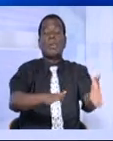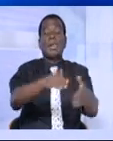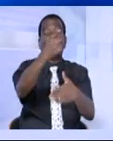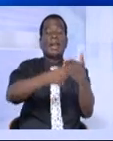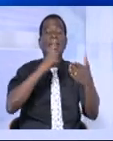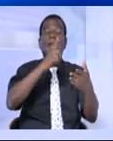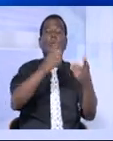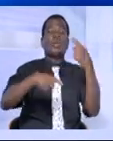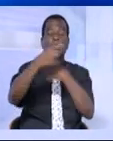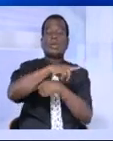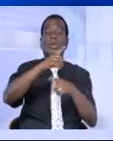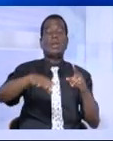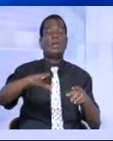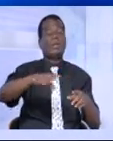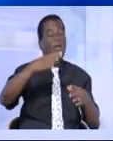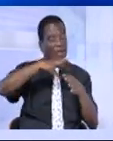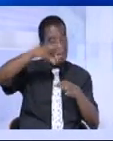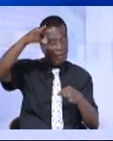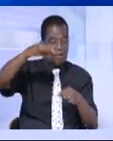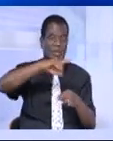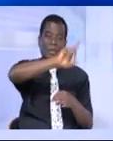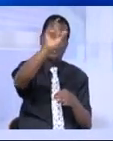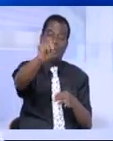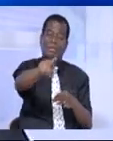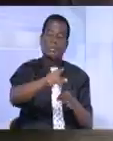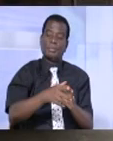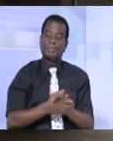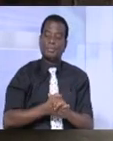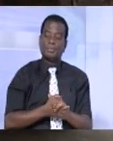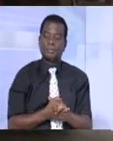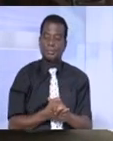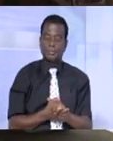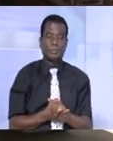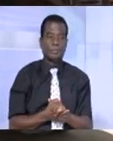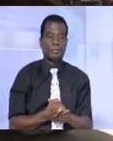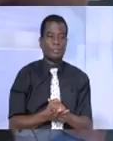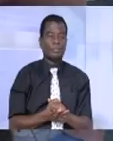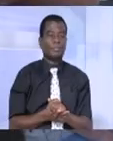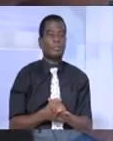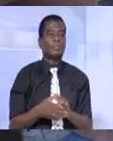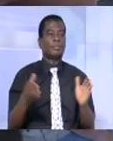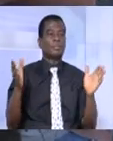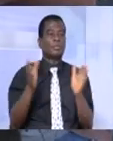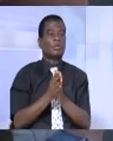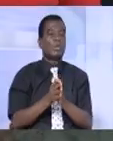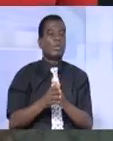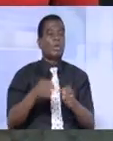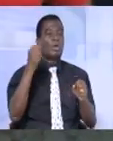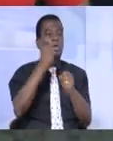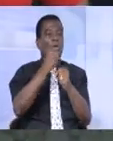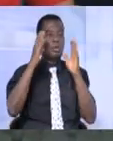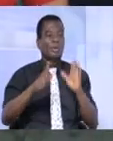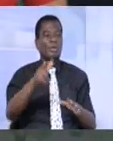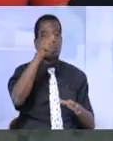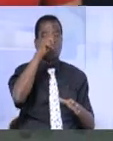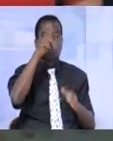'esprit et les moindres réponses avec Salima Toudia et Hamza Diaby ? Nassi Nadja, entrepreneur libanais, vit